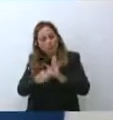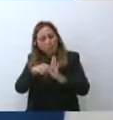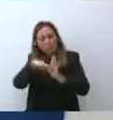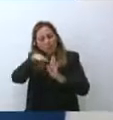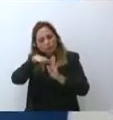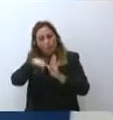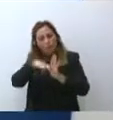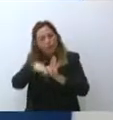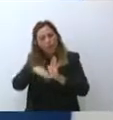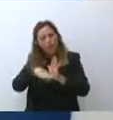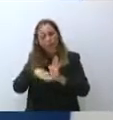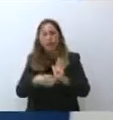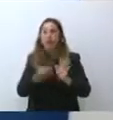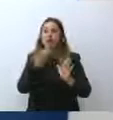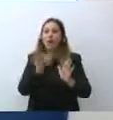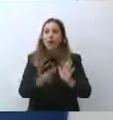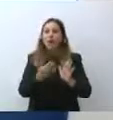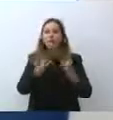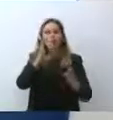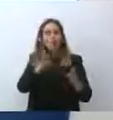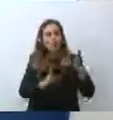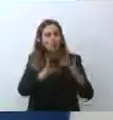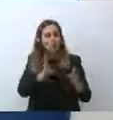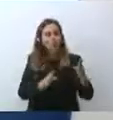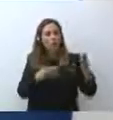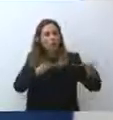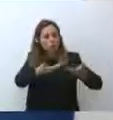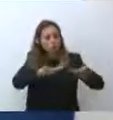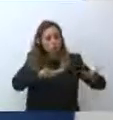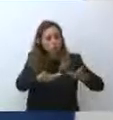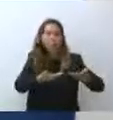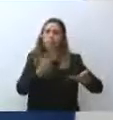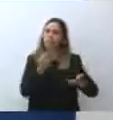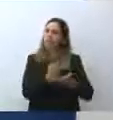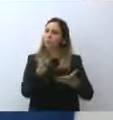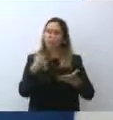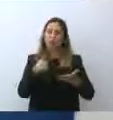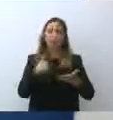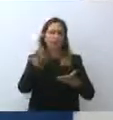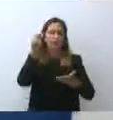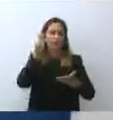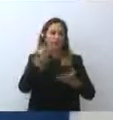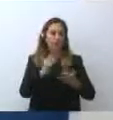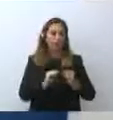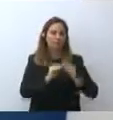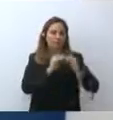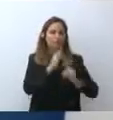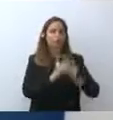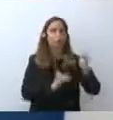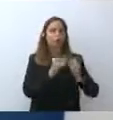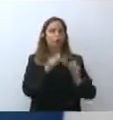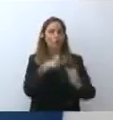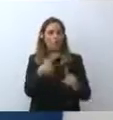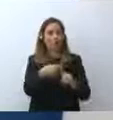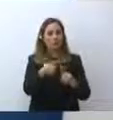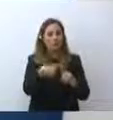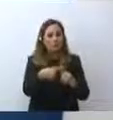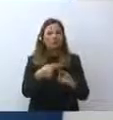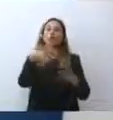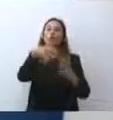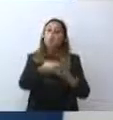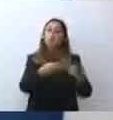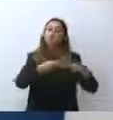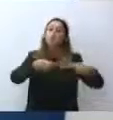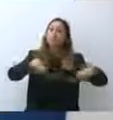confronto molto serrato e credo costruttivo all'interno della conferenza Stato